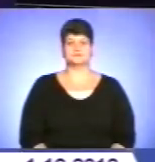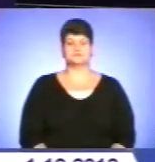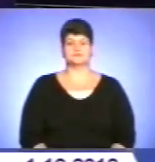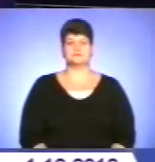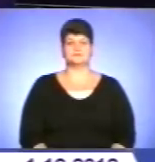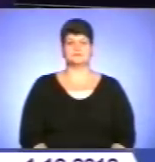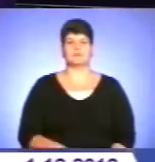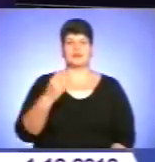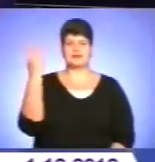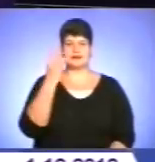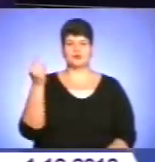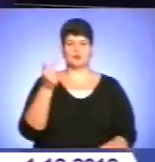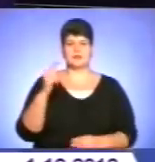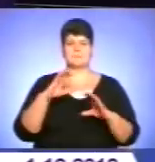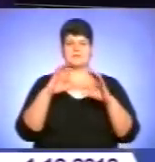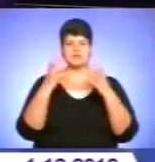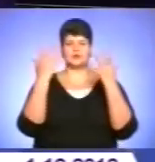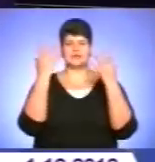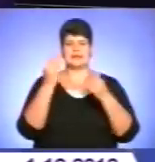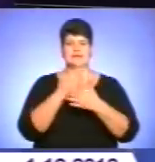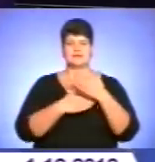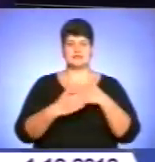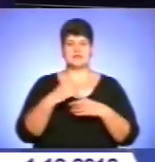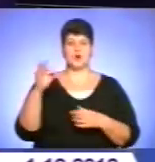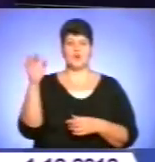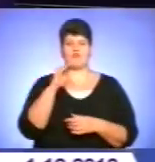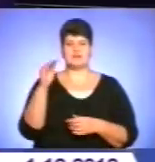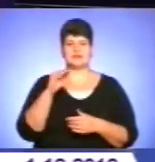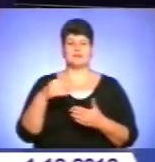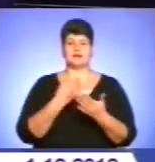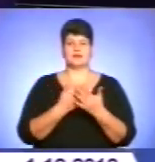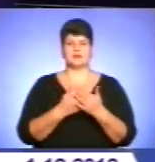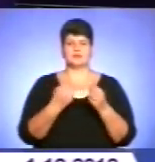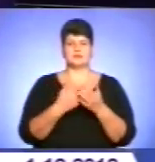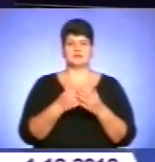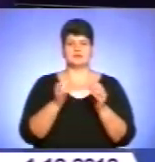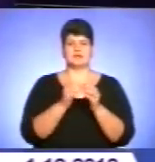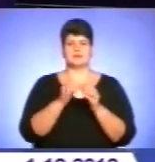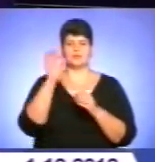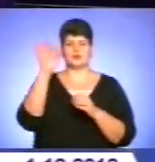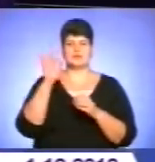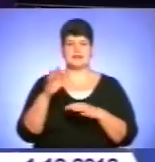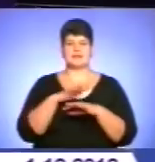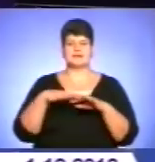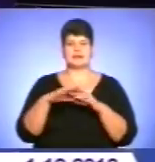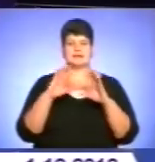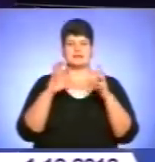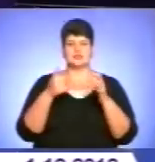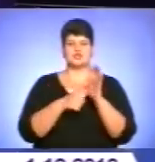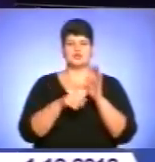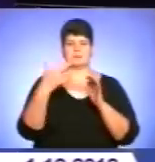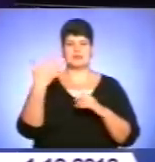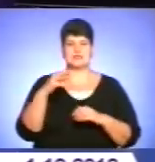3 грудня – Міжнародний день інвалідів. За офіційними даними, близько 10% населення світу або 650